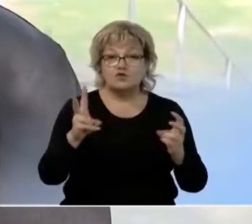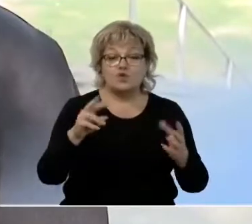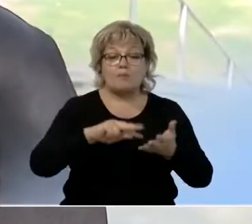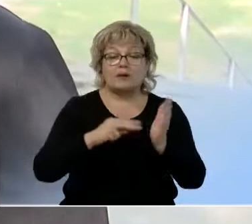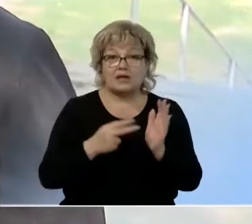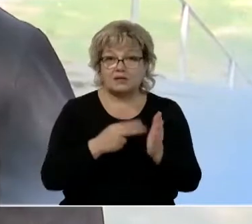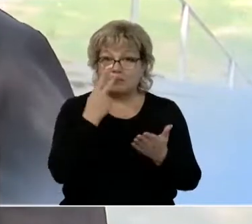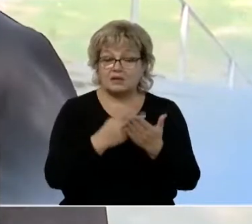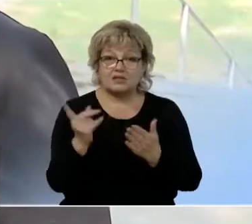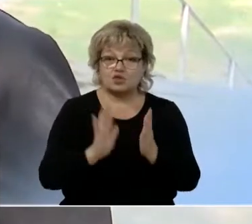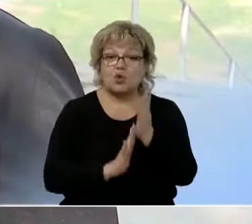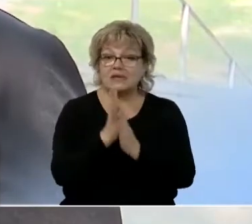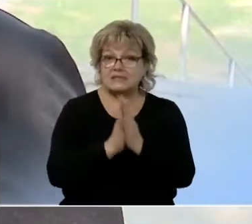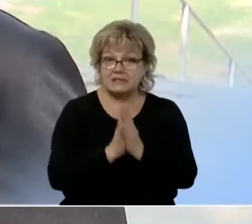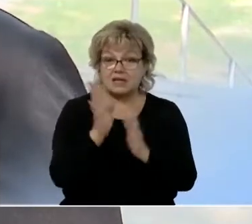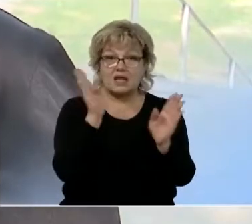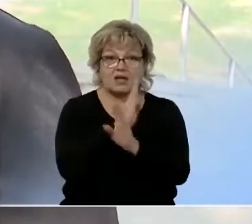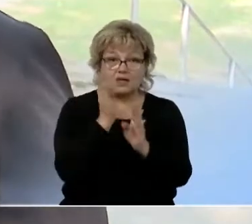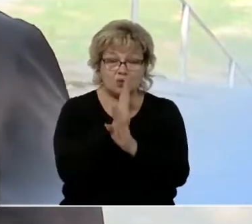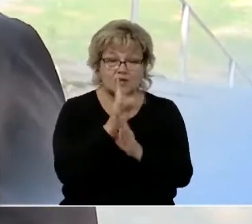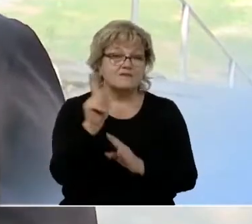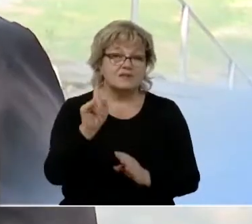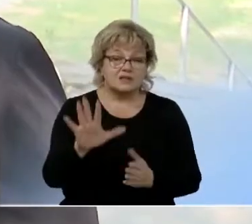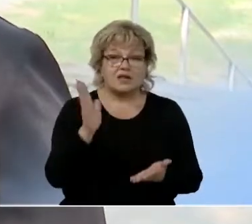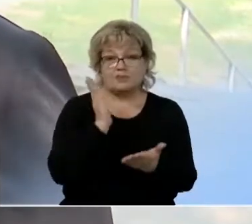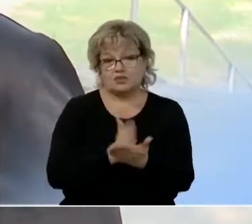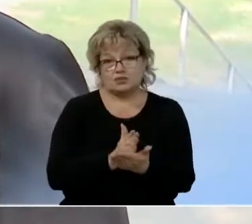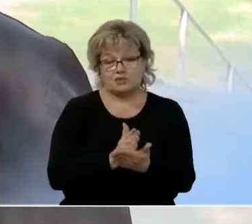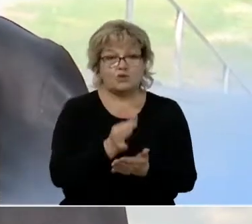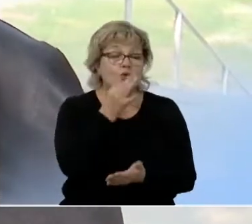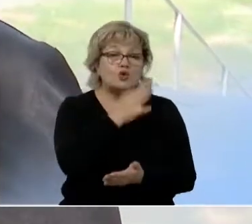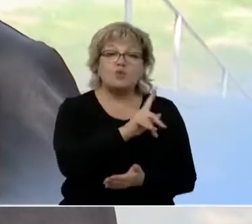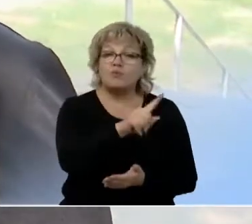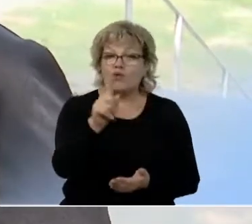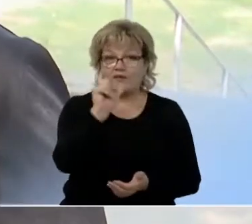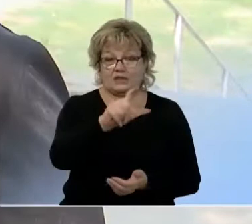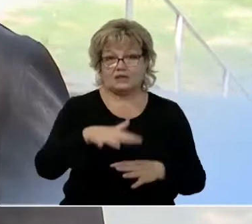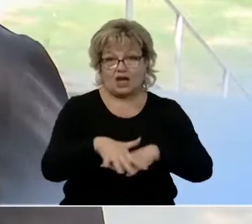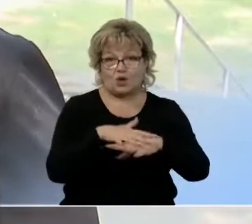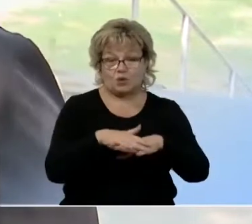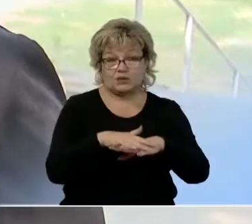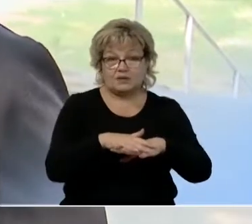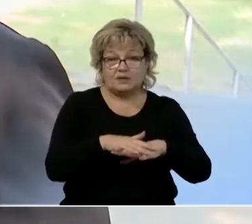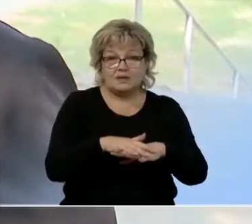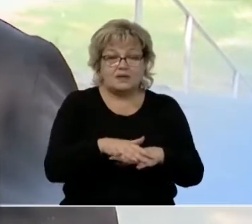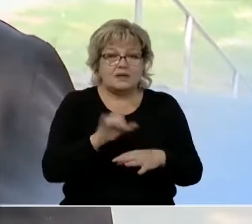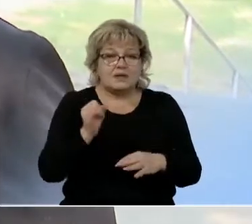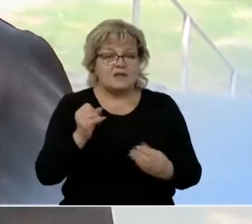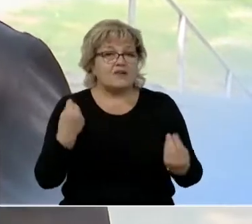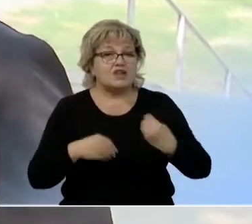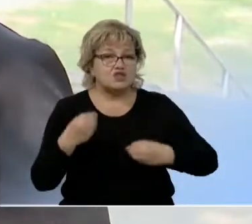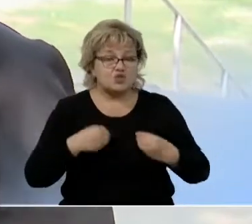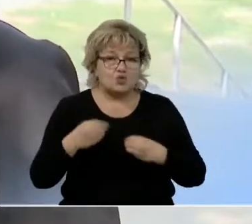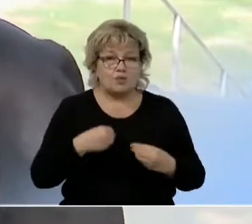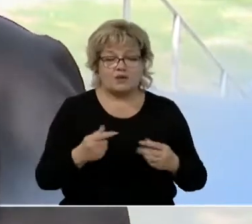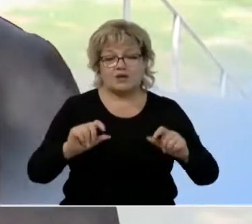показать, что растения, экология, природа всегда присутствовали у любого народа. И в геральдике, и в костюмах, и в